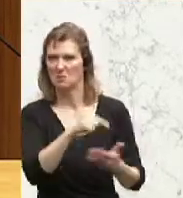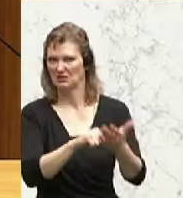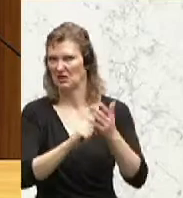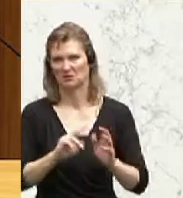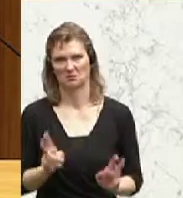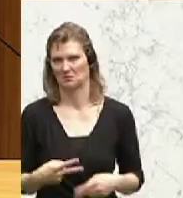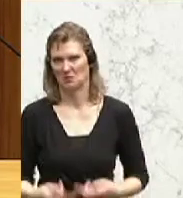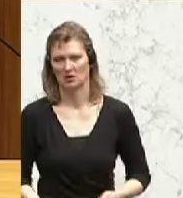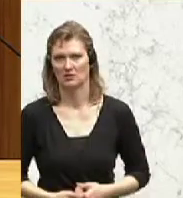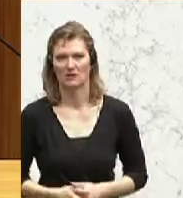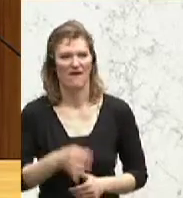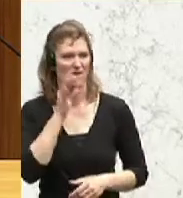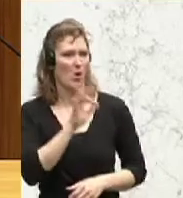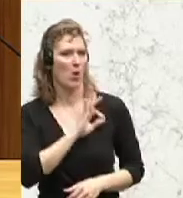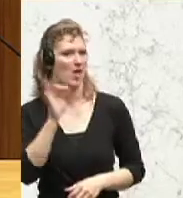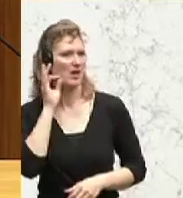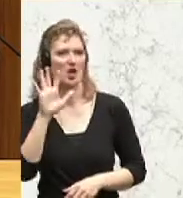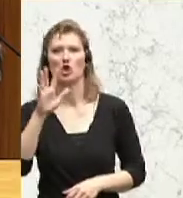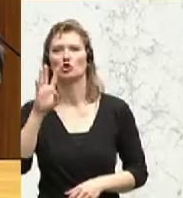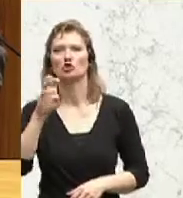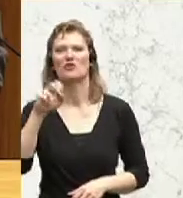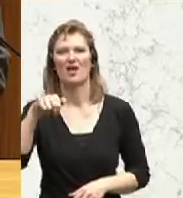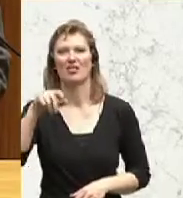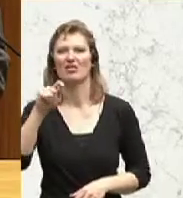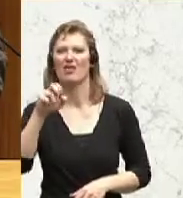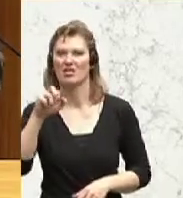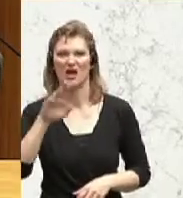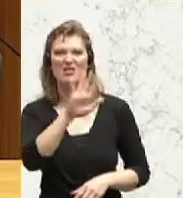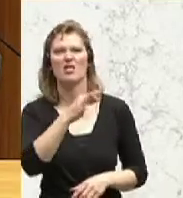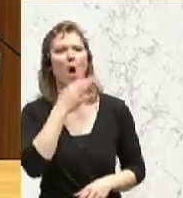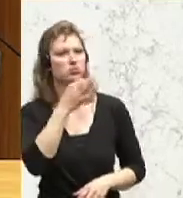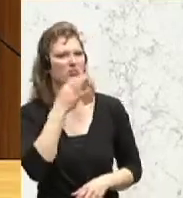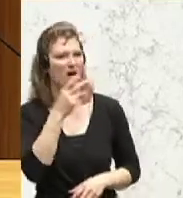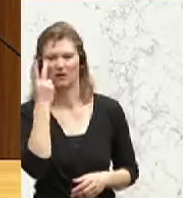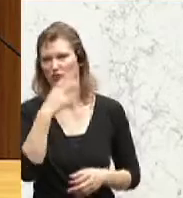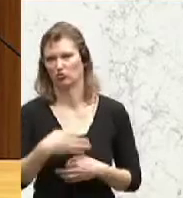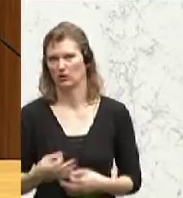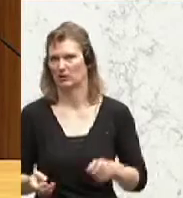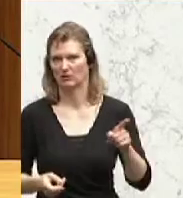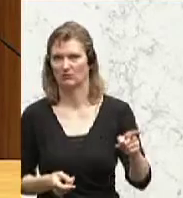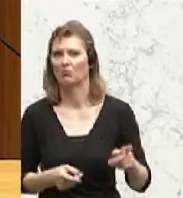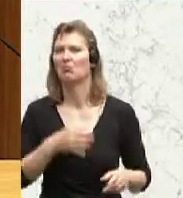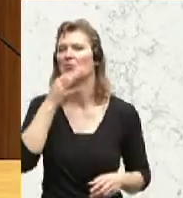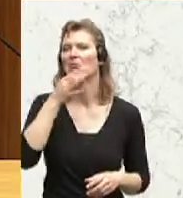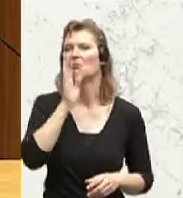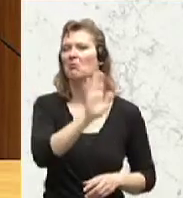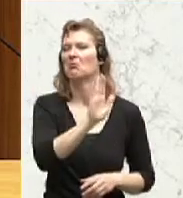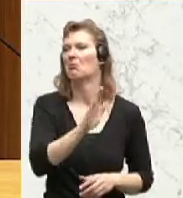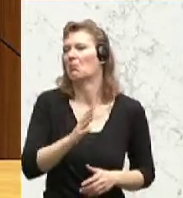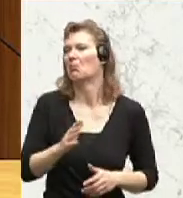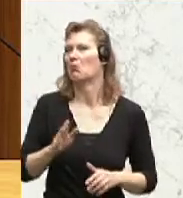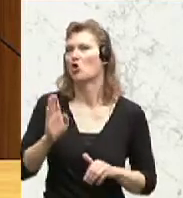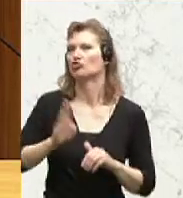Kollegin Schwentner, Ihre Aussagen sind für mich nicht nachvollziehbar. Sie scheinen offenbar ein durchaus schlechtes